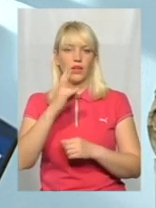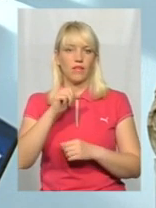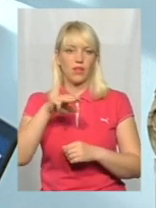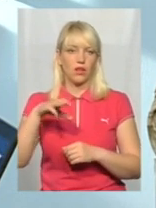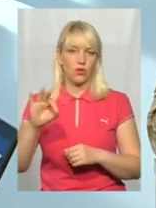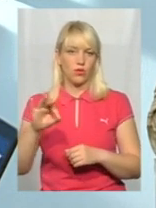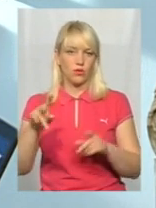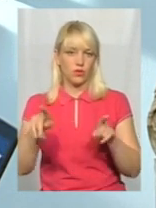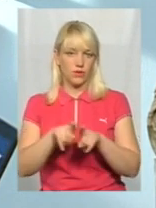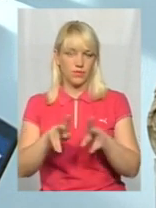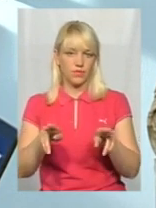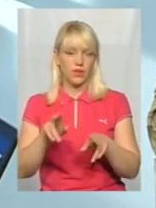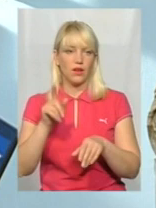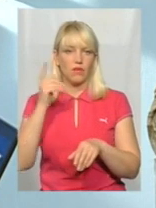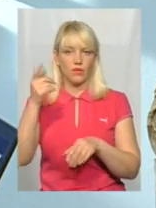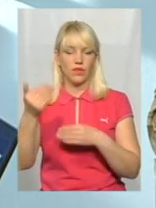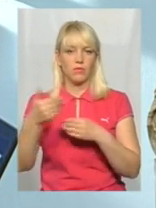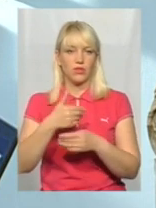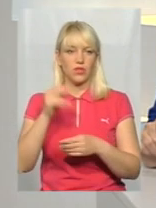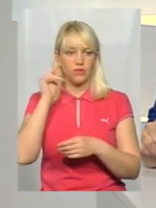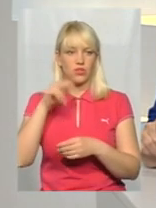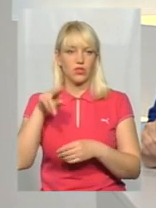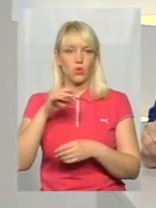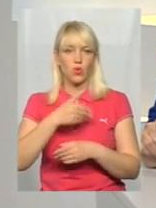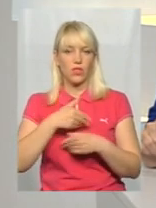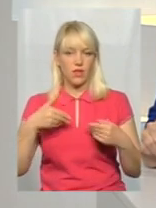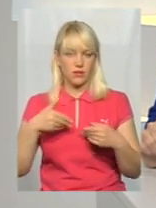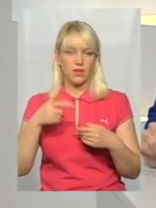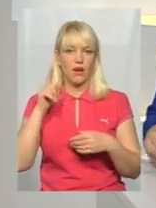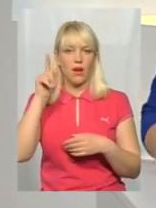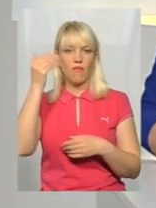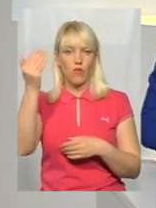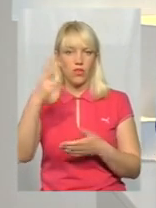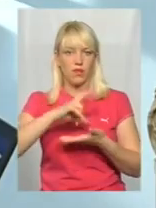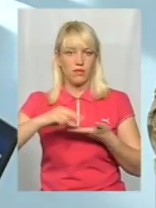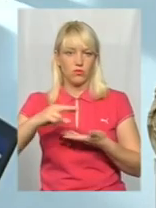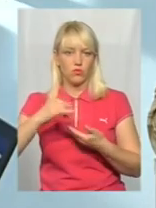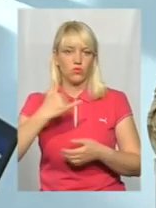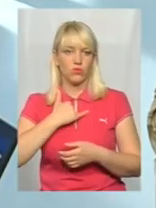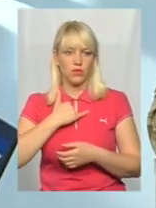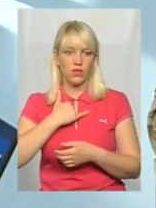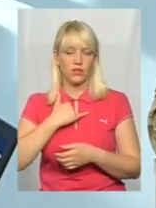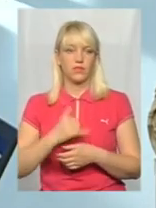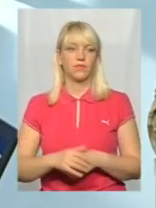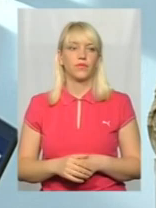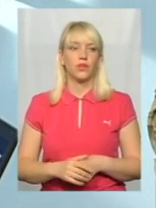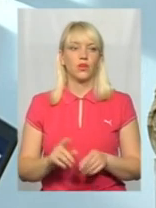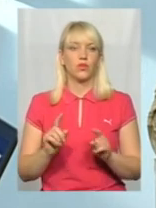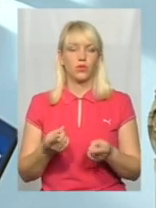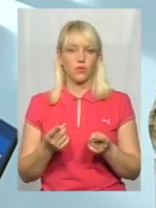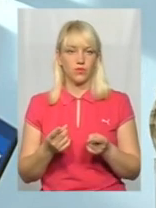Альянсу, вони приїжджають вчитися до нас. Вони в нас вчаться певним критеріям. Тому,